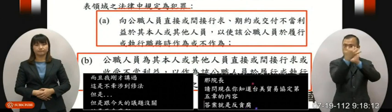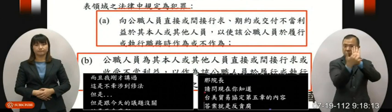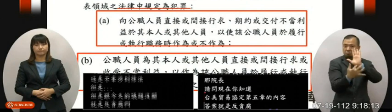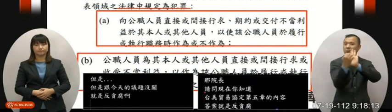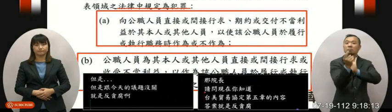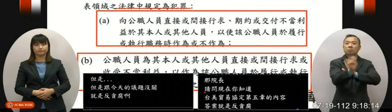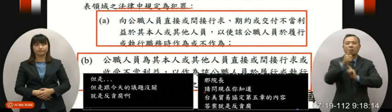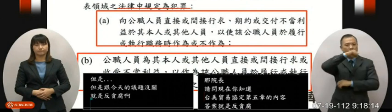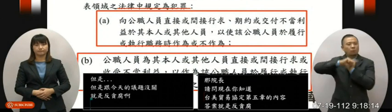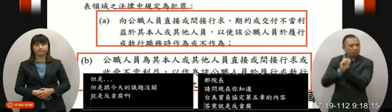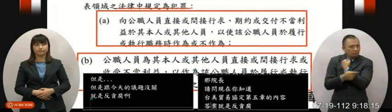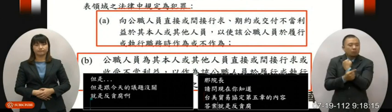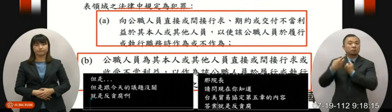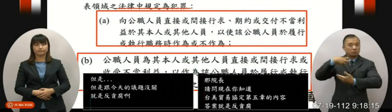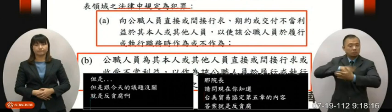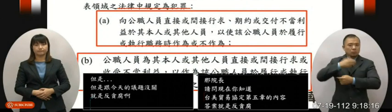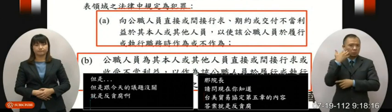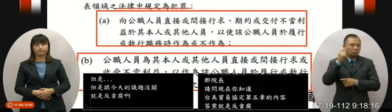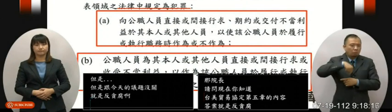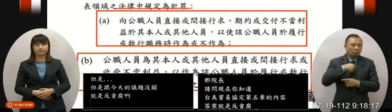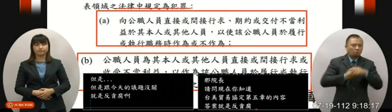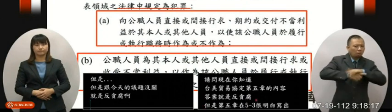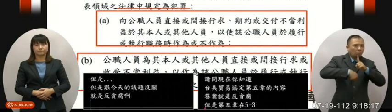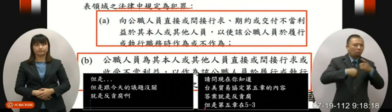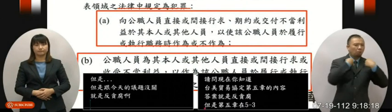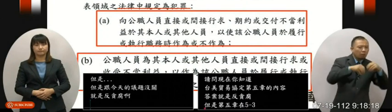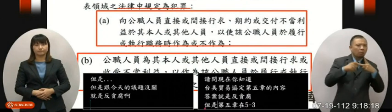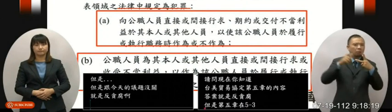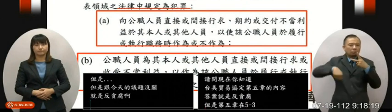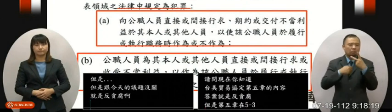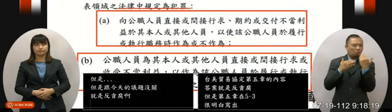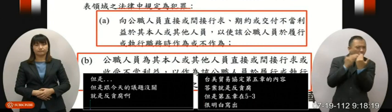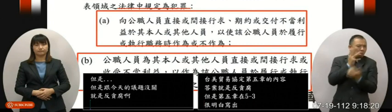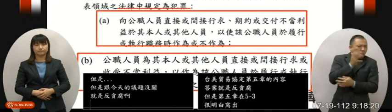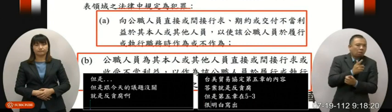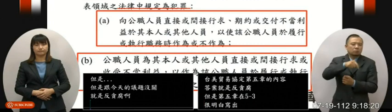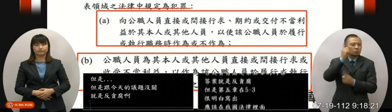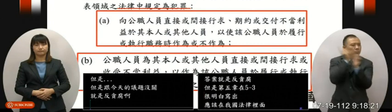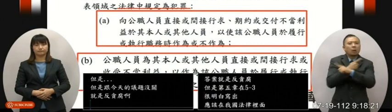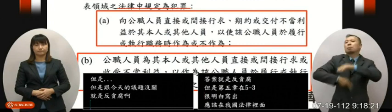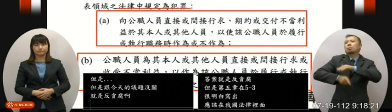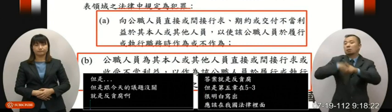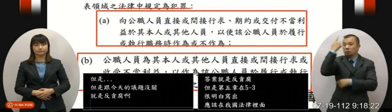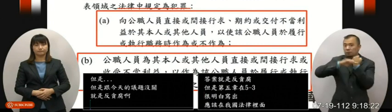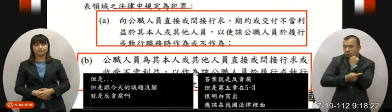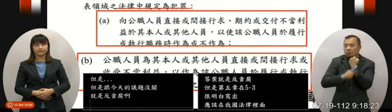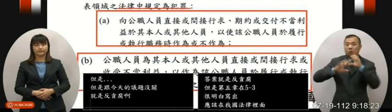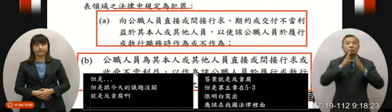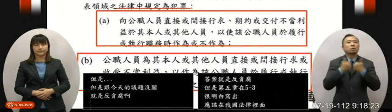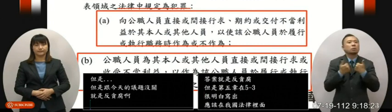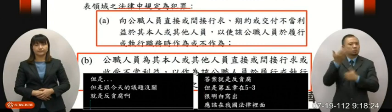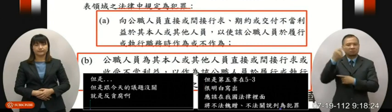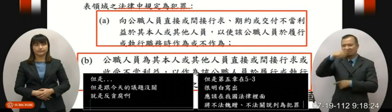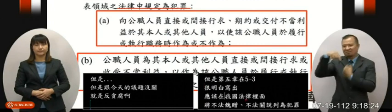该要在我国的法律里面将不法会证不法官说列为犯罪也就是斯凯国事会议里面的妨害死